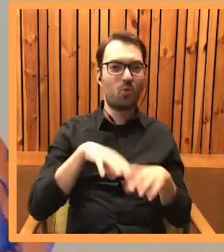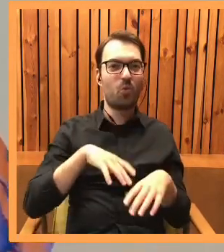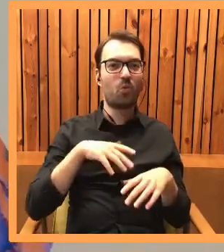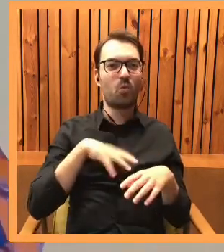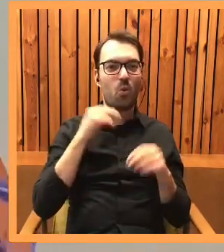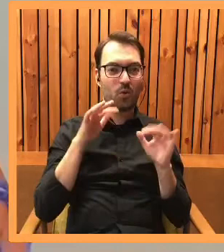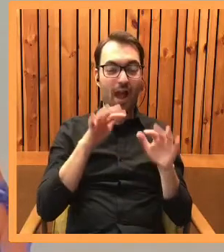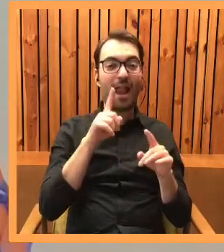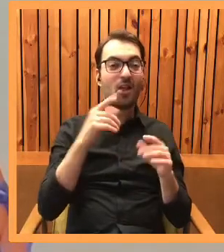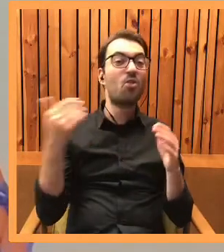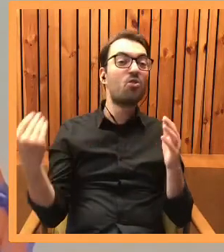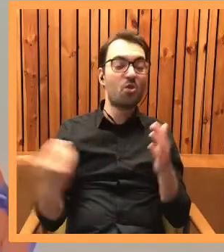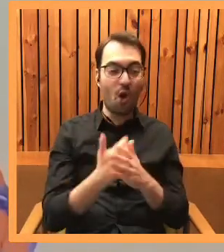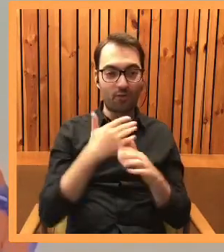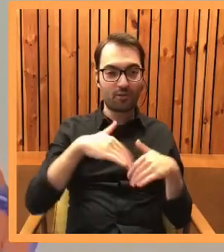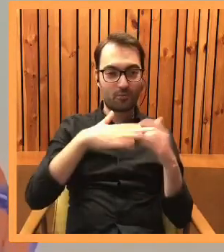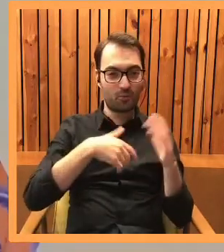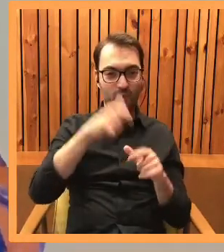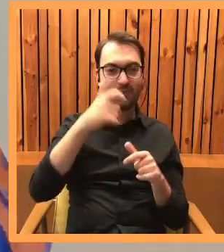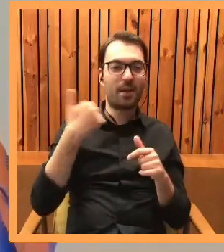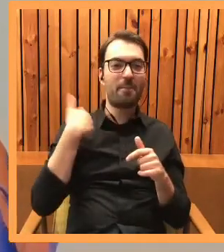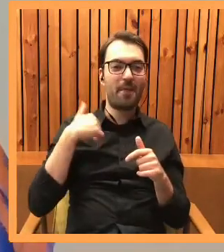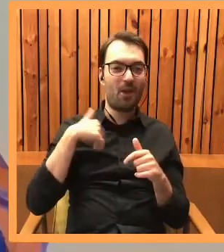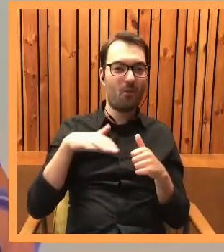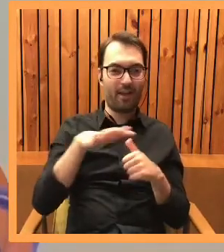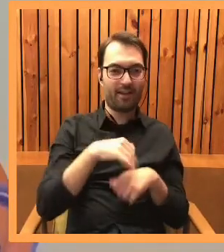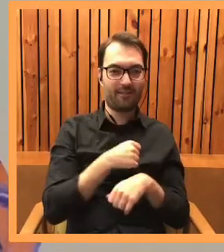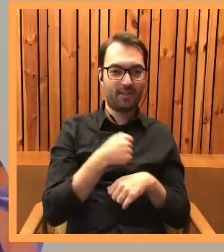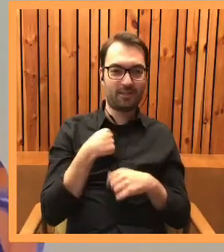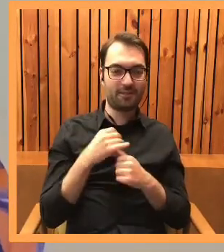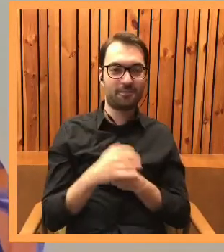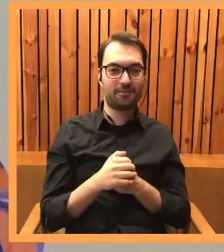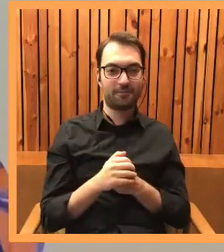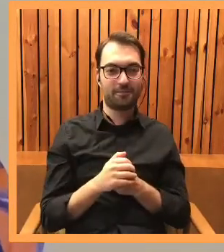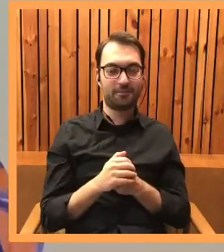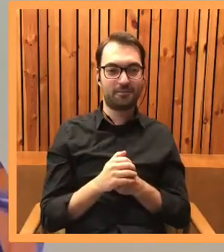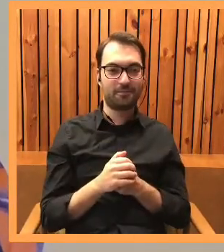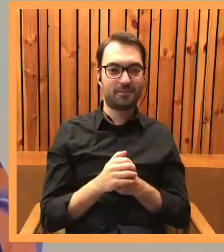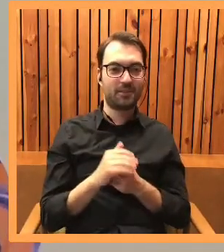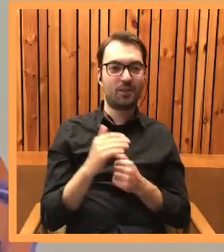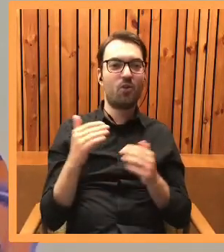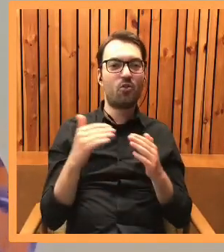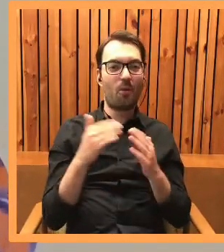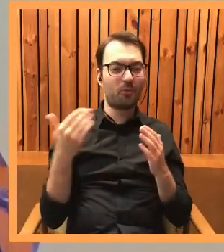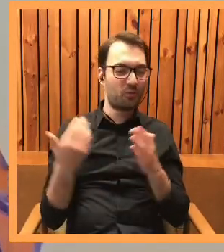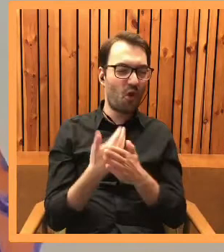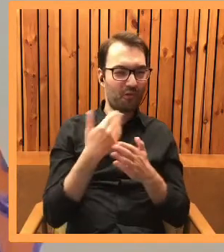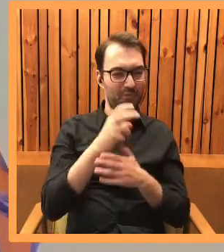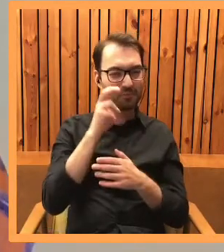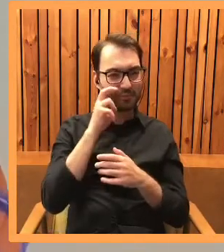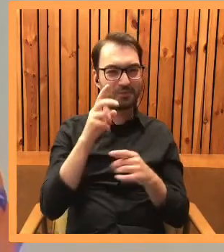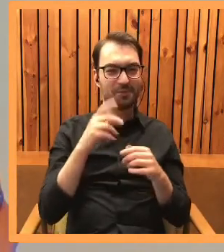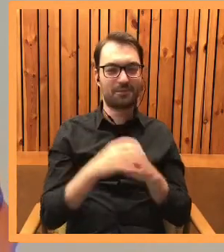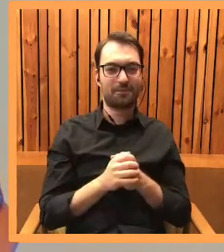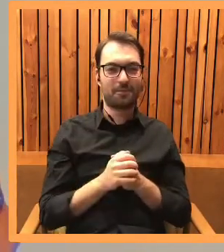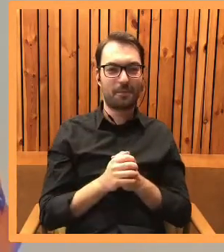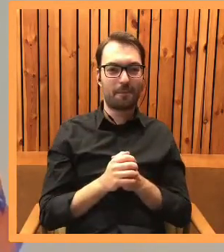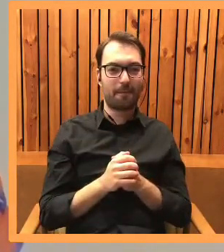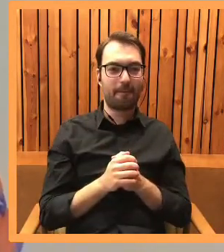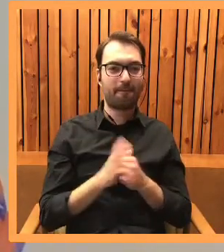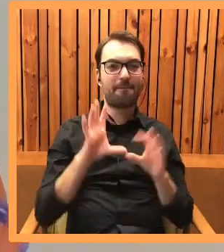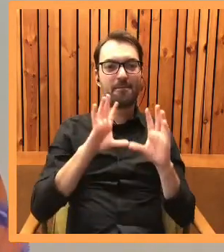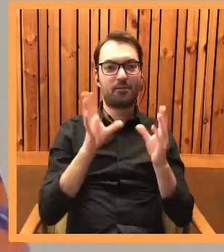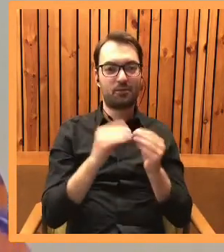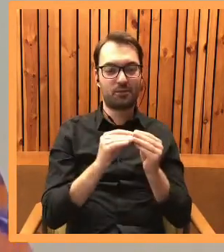nowym, wybudowanym na Białołęce w Warszawie. I byłby to taki dom nowoczesny, w którym wszystko